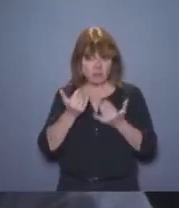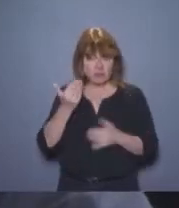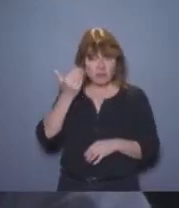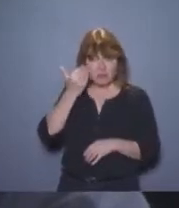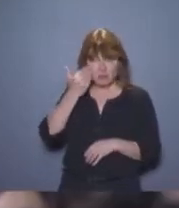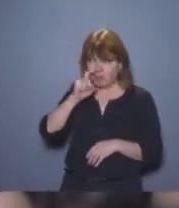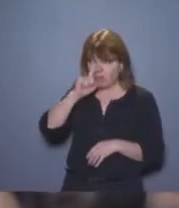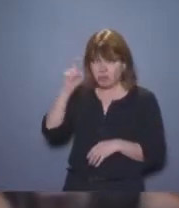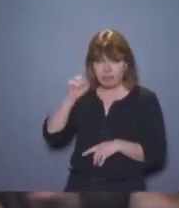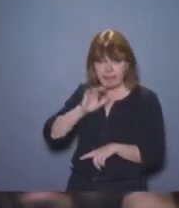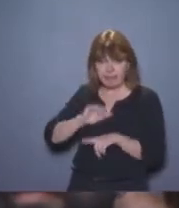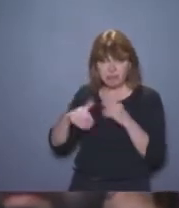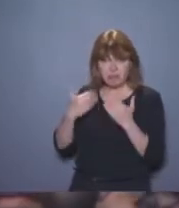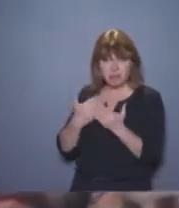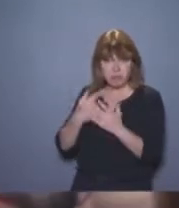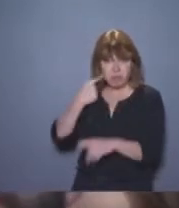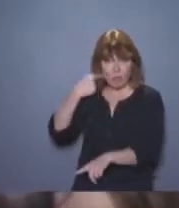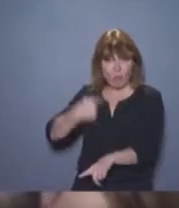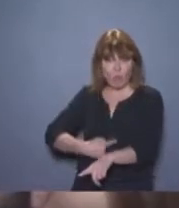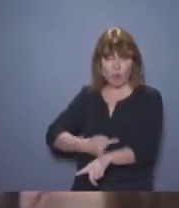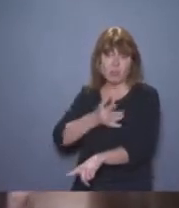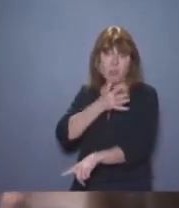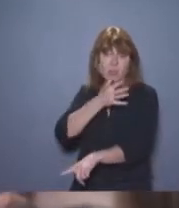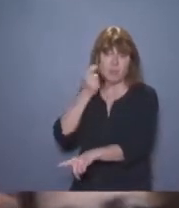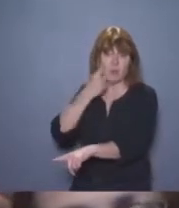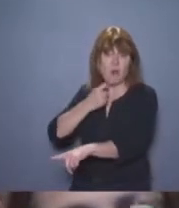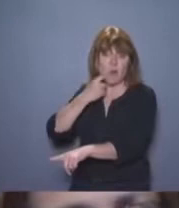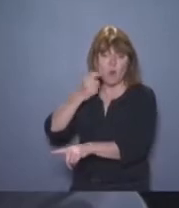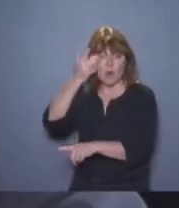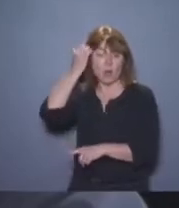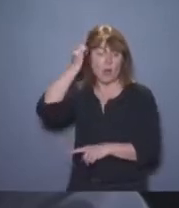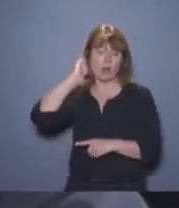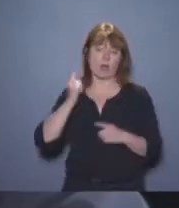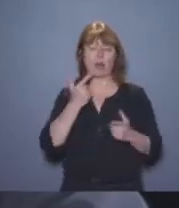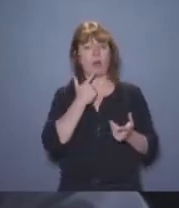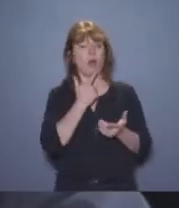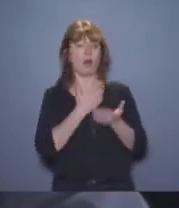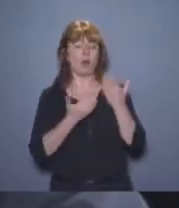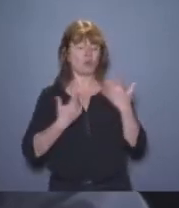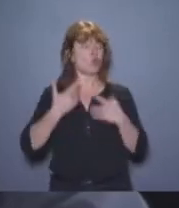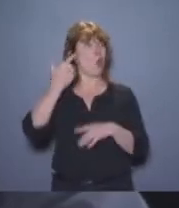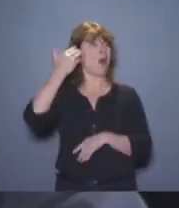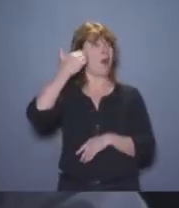Le malheureux. Personne n'a dû lui dire que ça existe déjà.